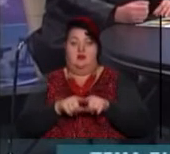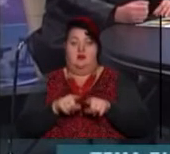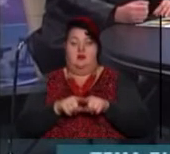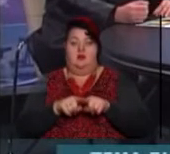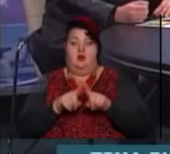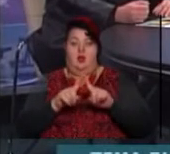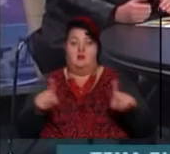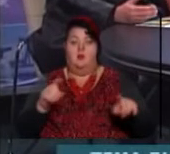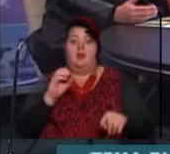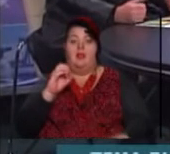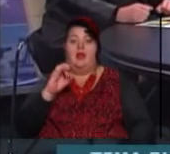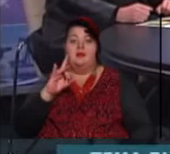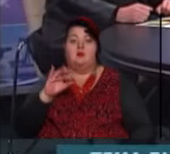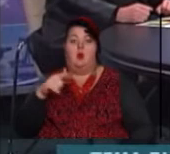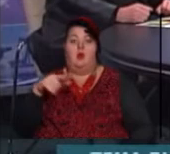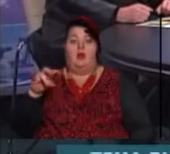естрогена.